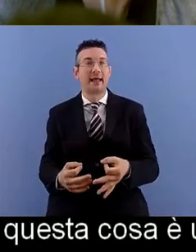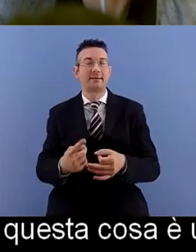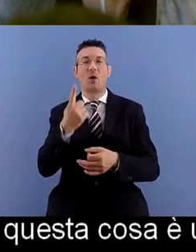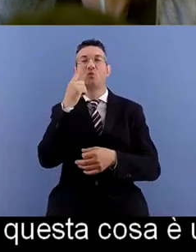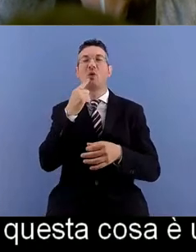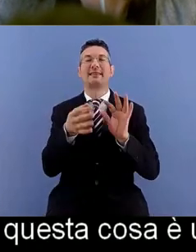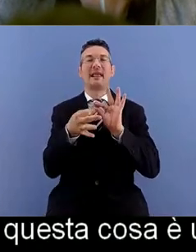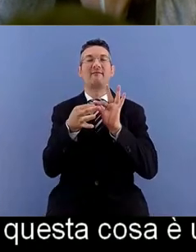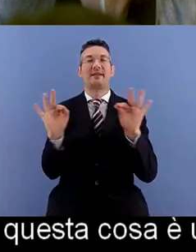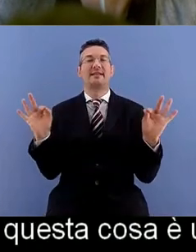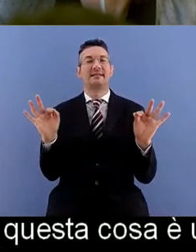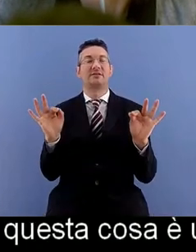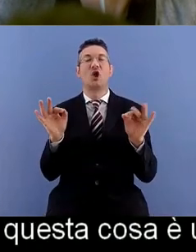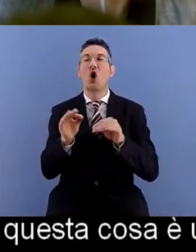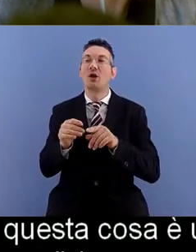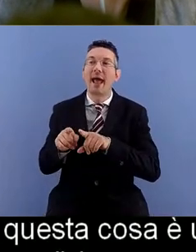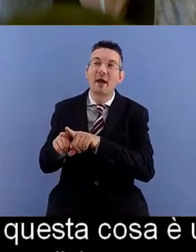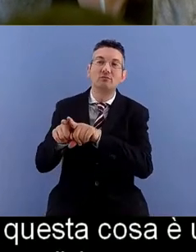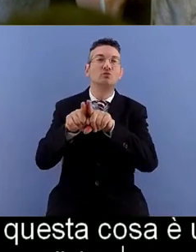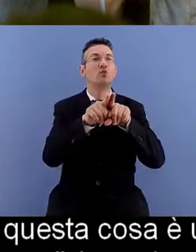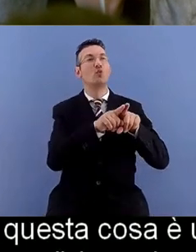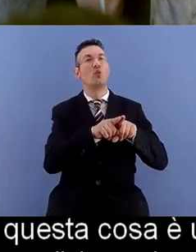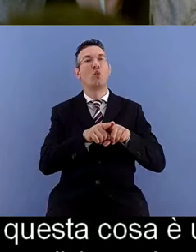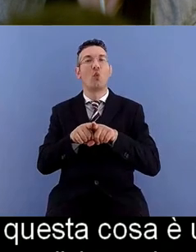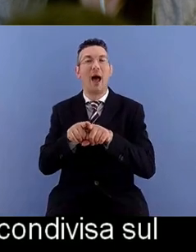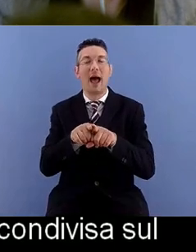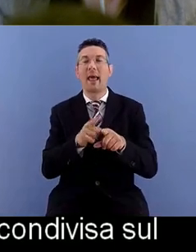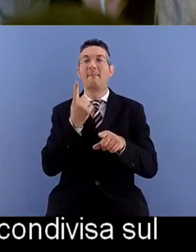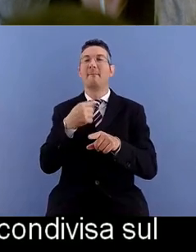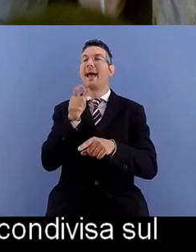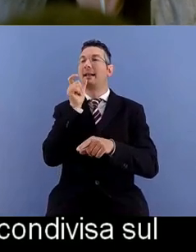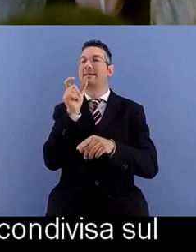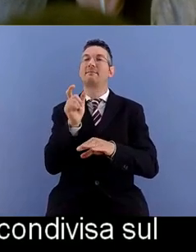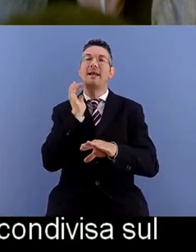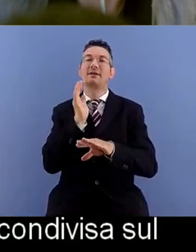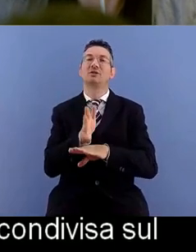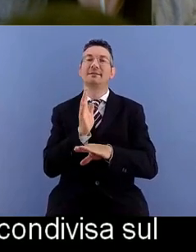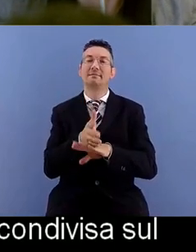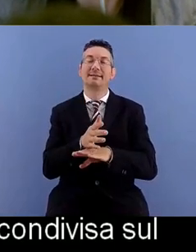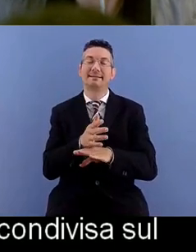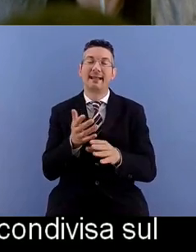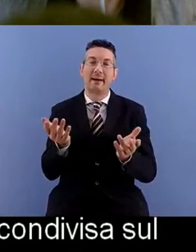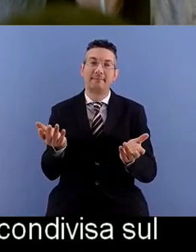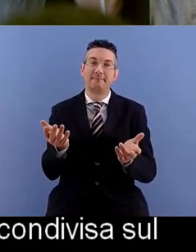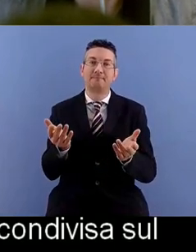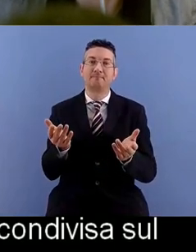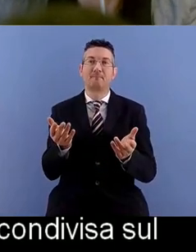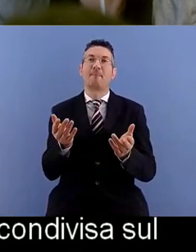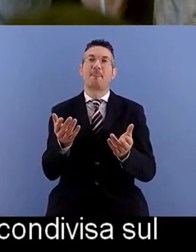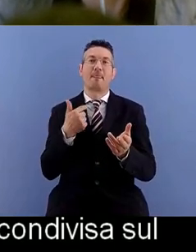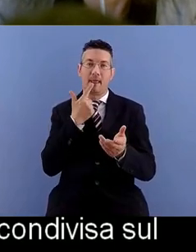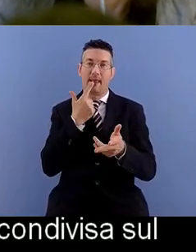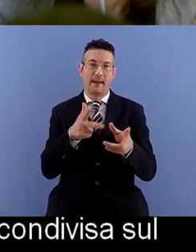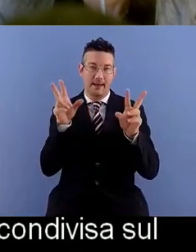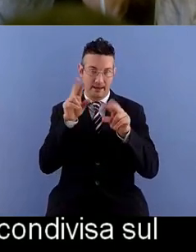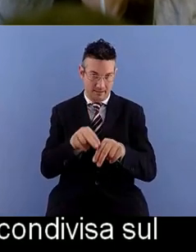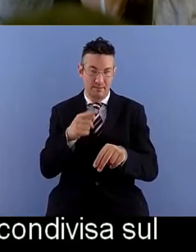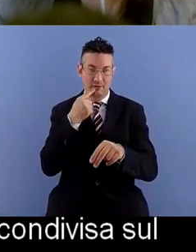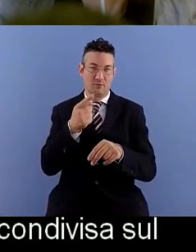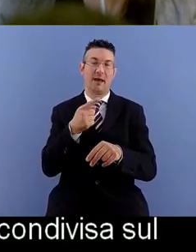condivisa sul termine di accessibilità e ripeto, mi sto rivolgendo al contesto del progetto,